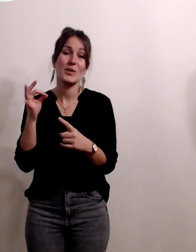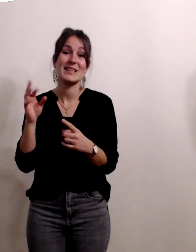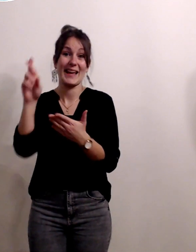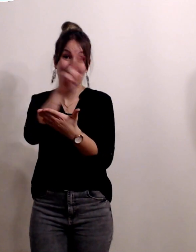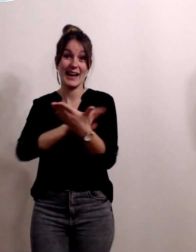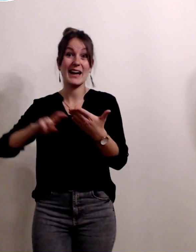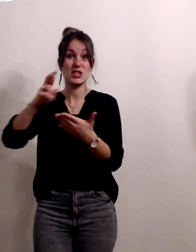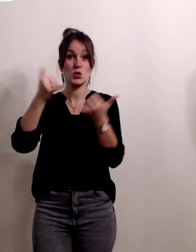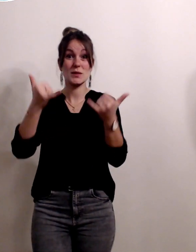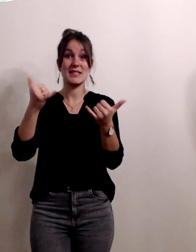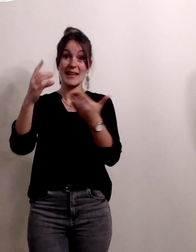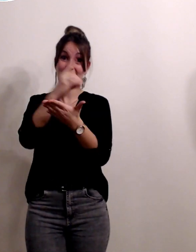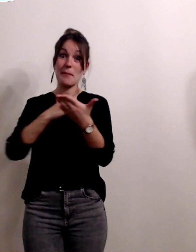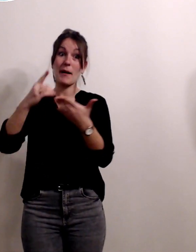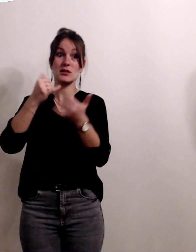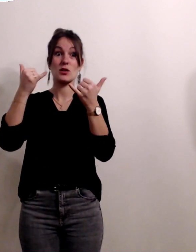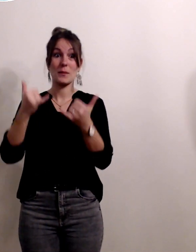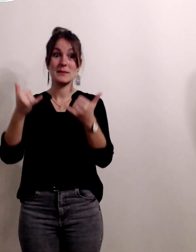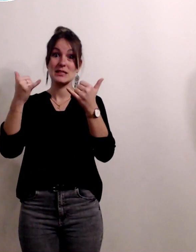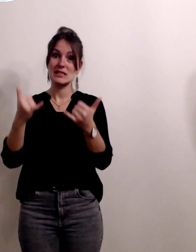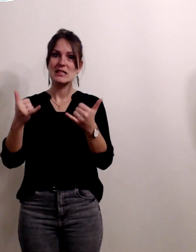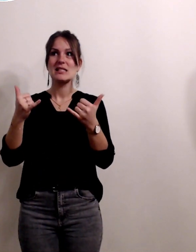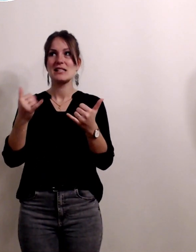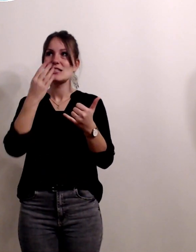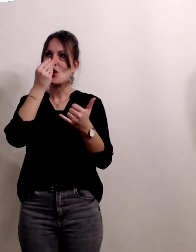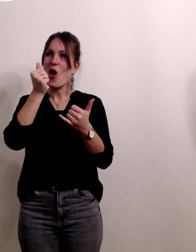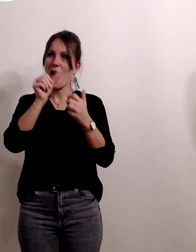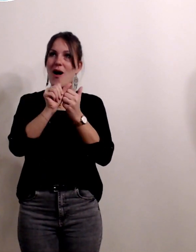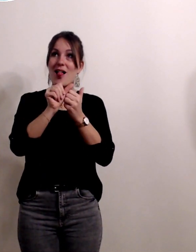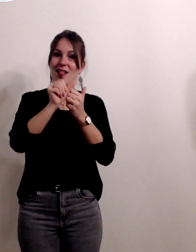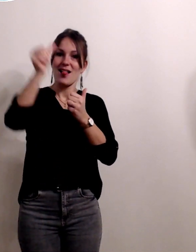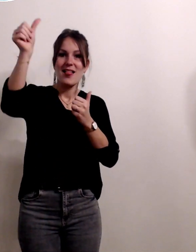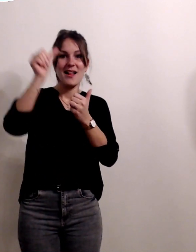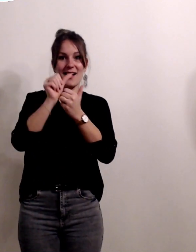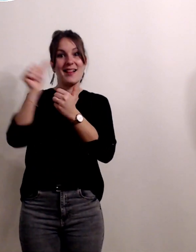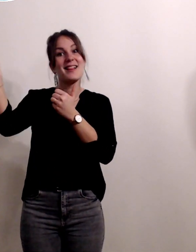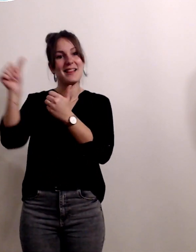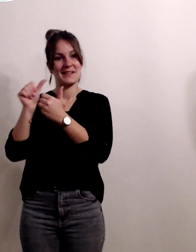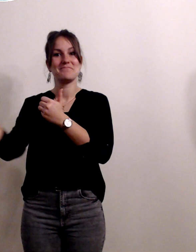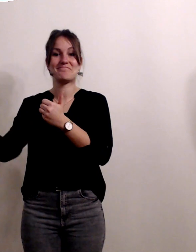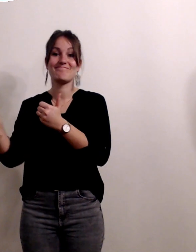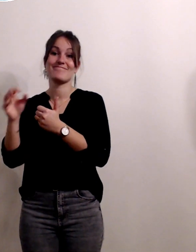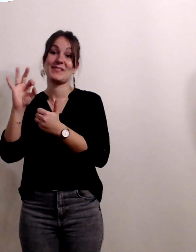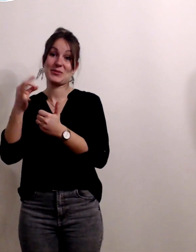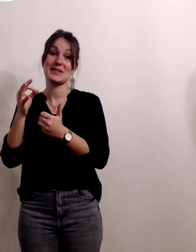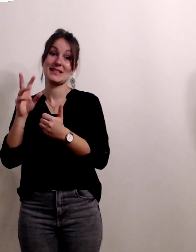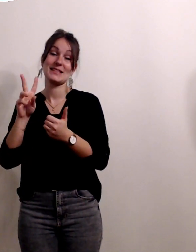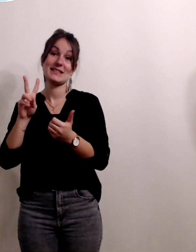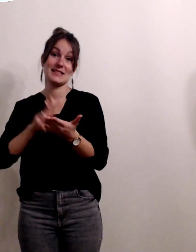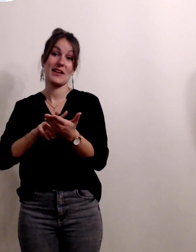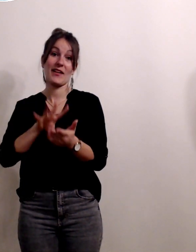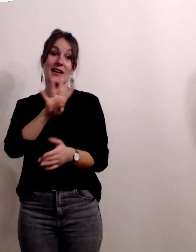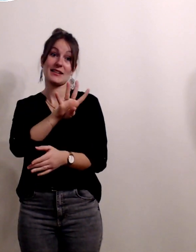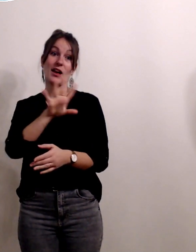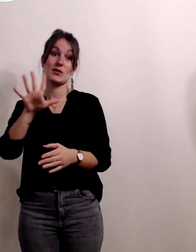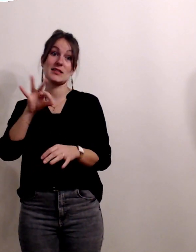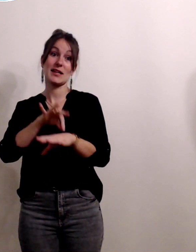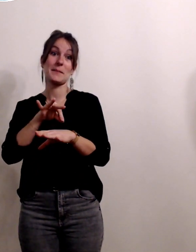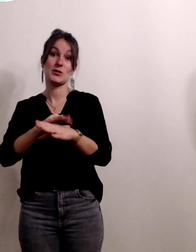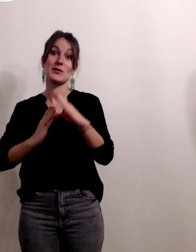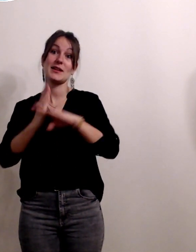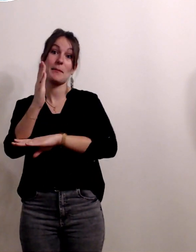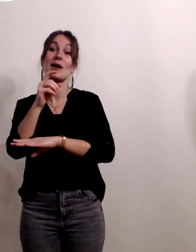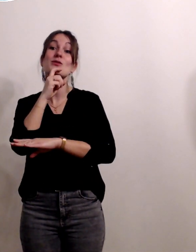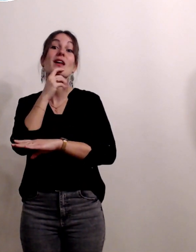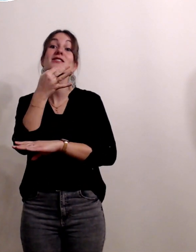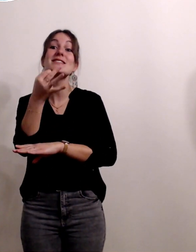région et dans le département sont pour un certain nombre de femmes enceintes effectivement au delà de 45 minutes je disais tout à l